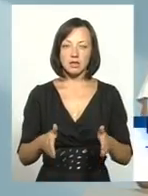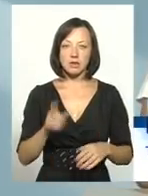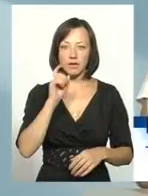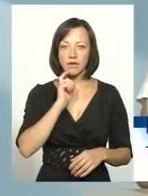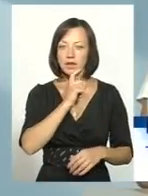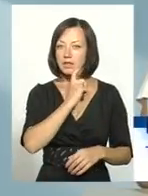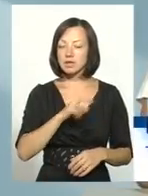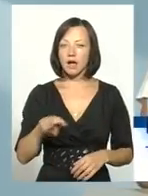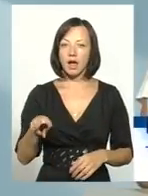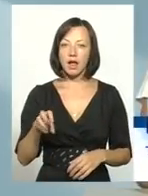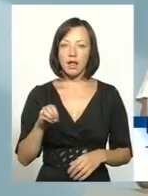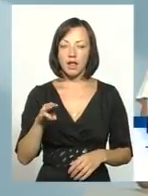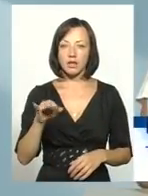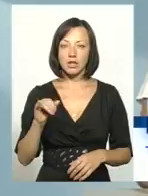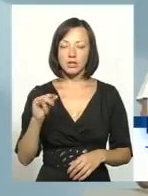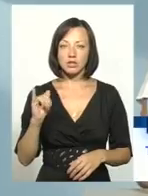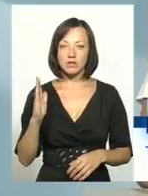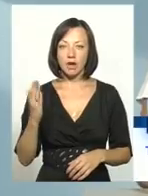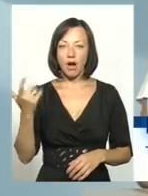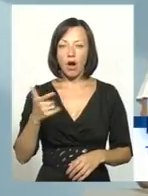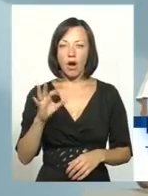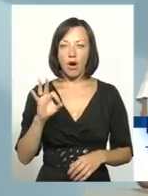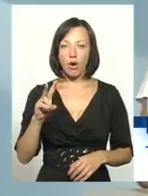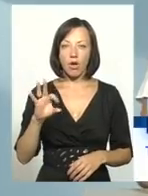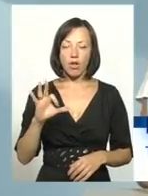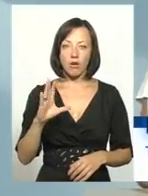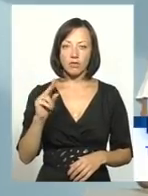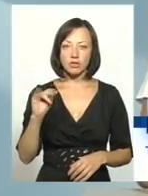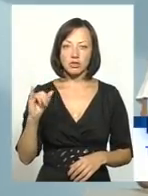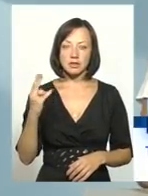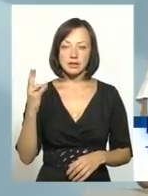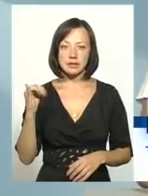Вінниця-Летичин, і сторона Головчини, Гранкар'єр.